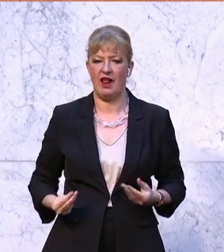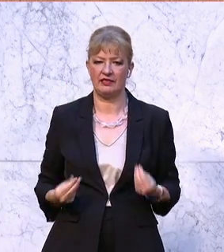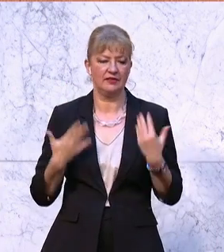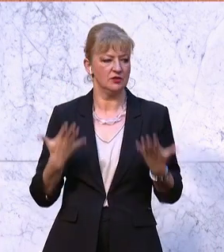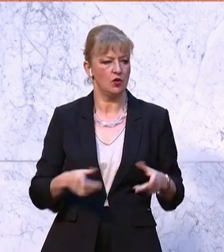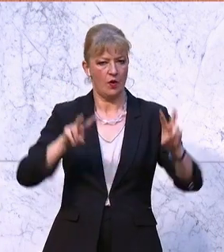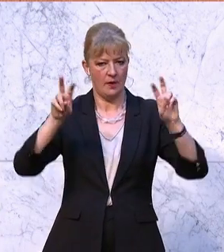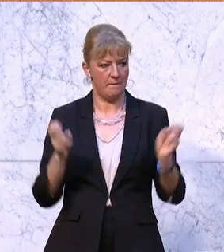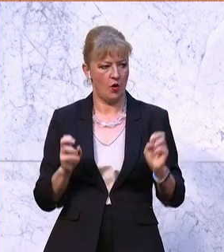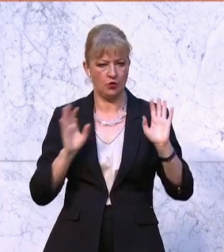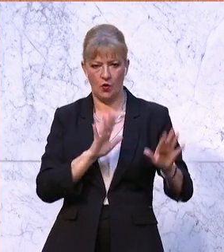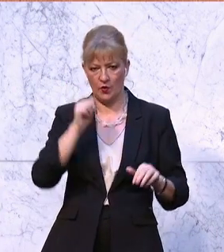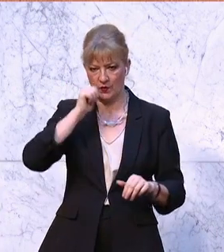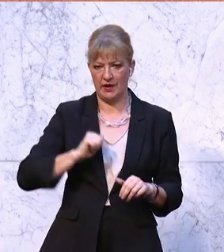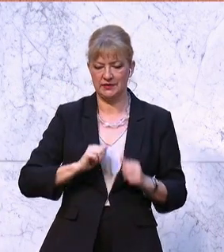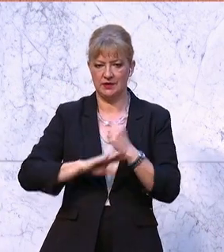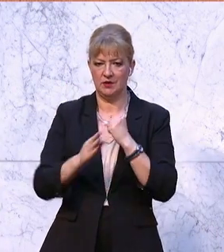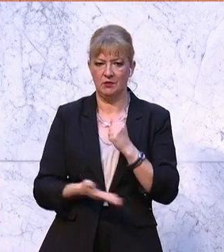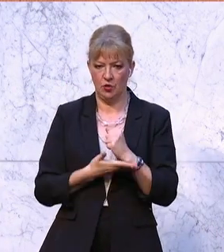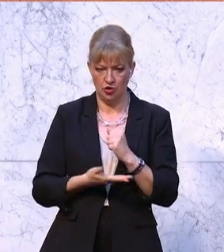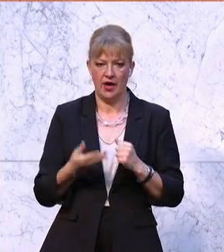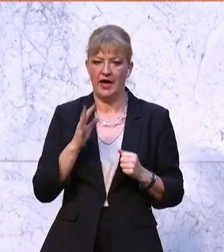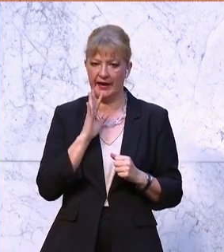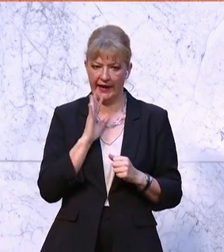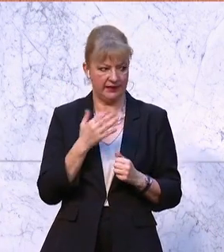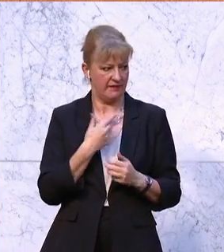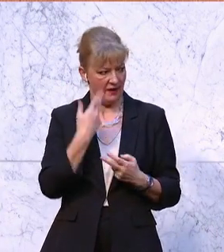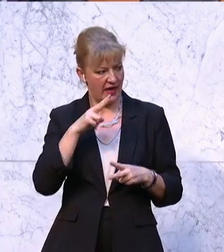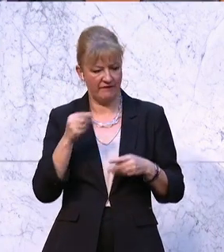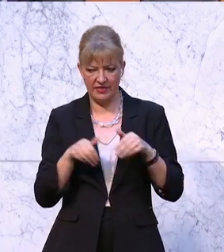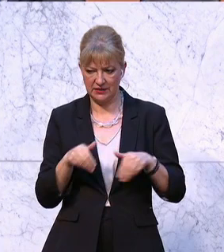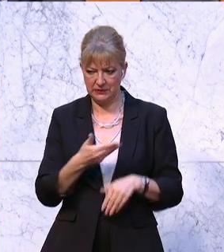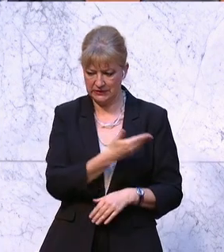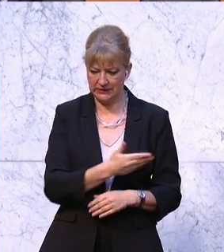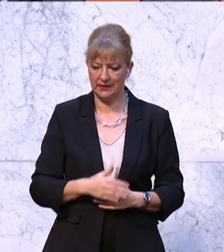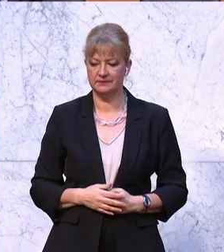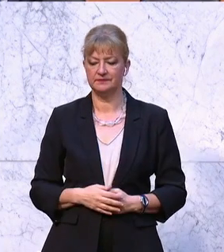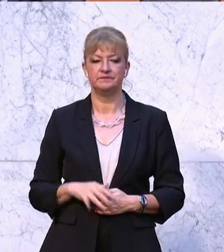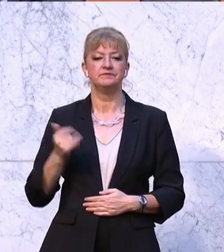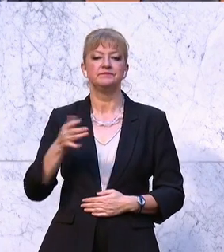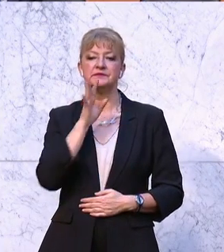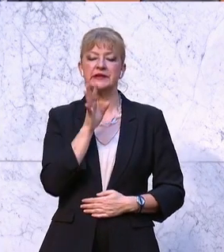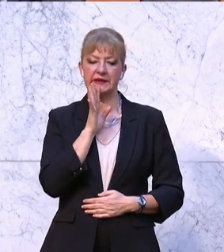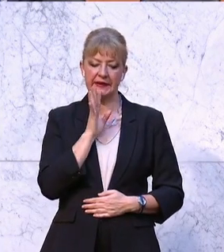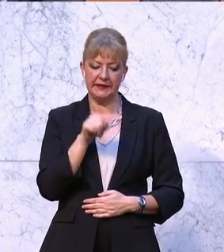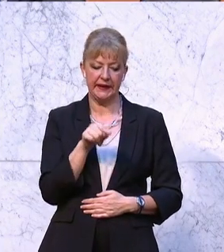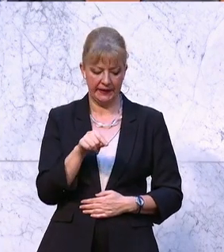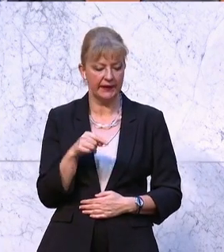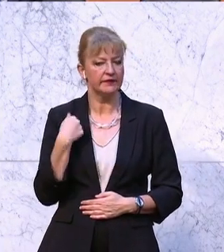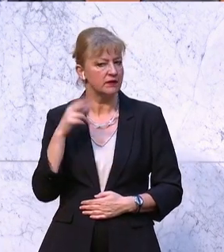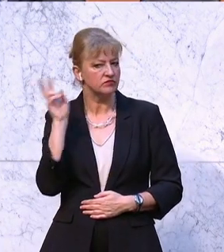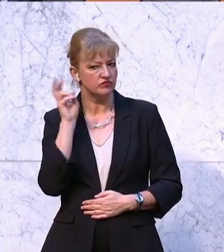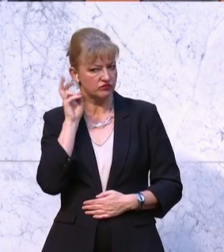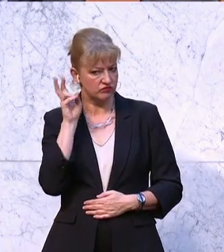das Motto Ihrer gestrigen Budgetrede, Herr Finanzminister. Ich habe mir die Rede sehr gut